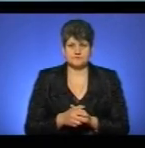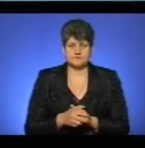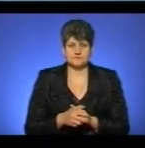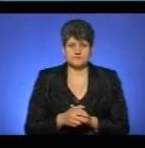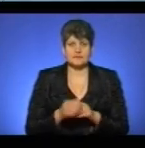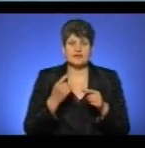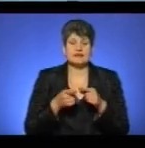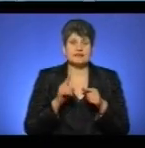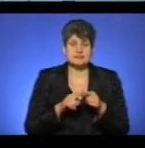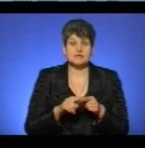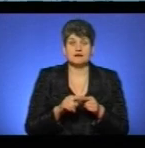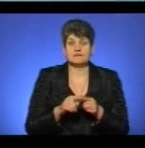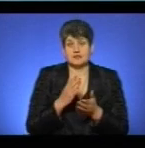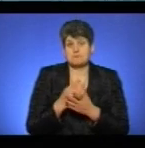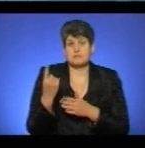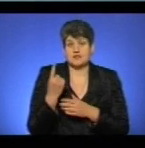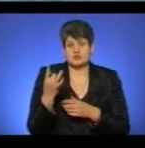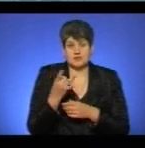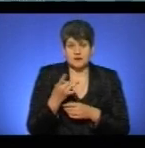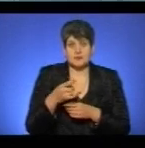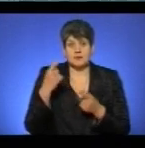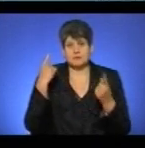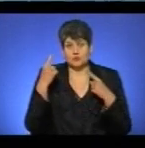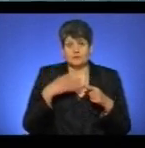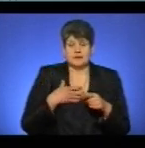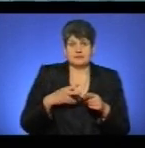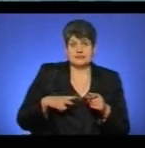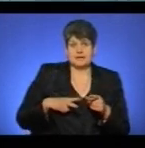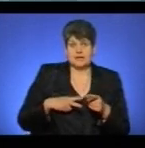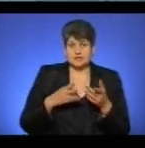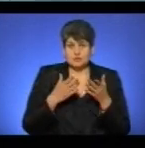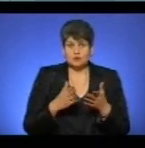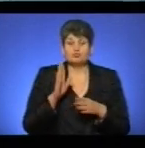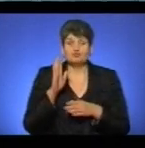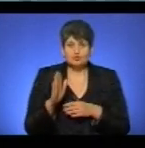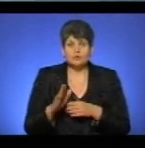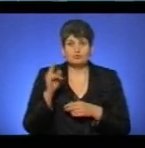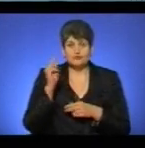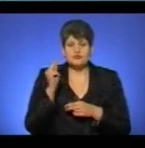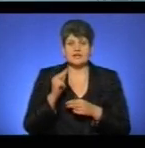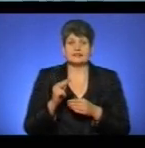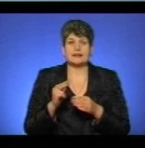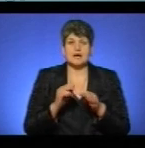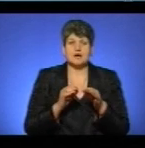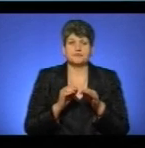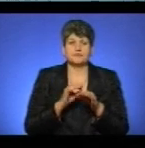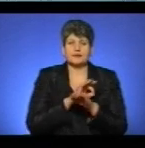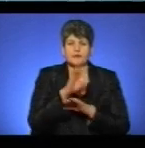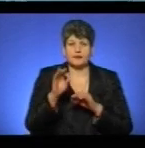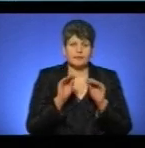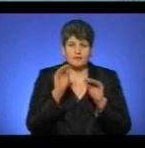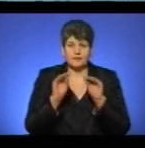Це відбувається вперше. Придумали ми з дирекцією. Тут ми будемо вивчати графічний дизайн, веб